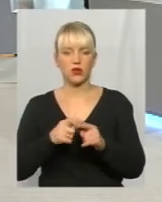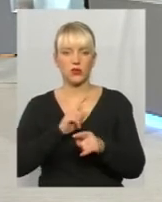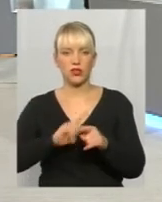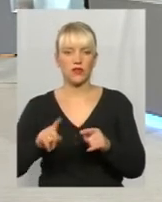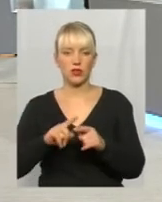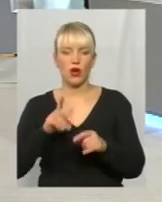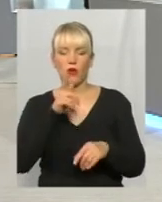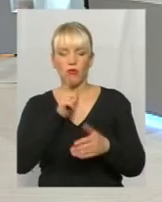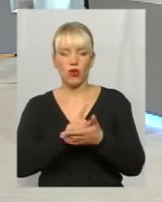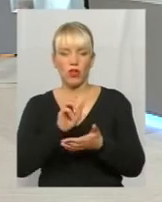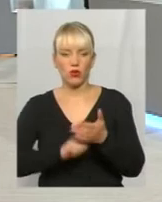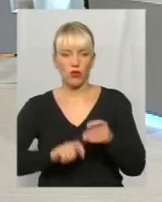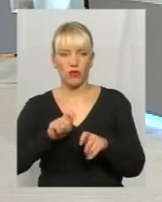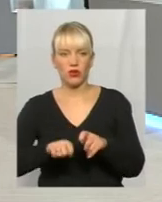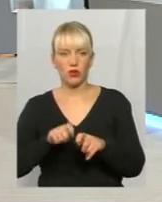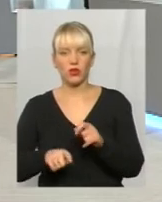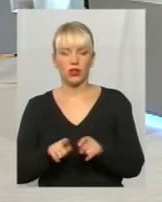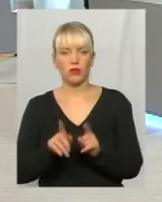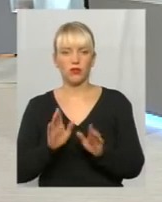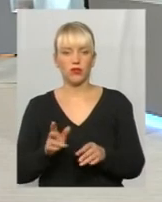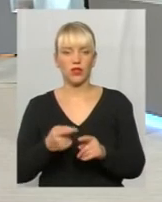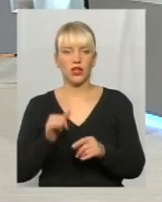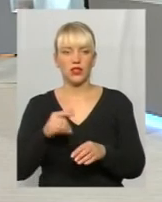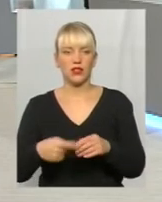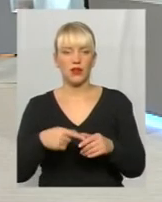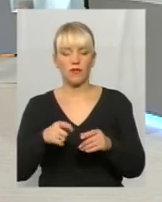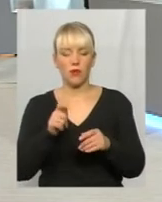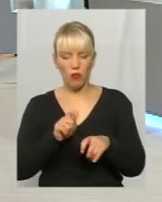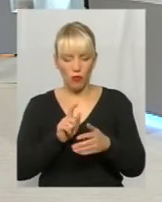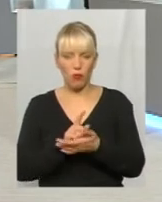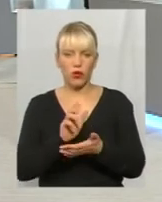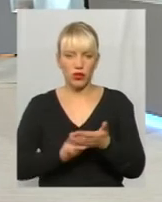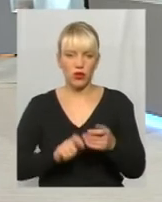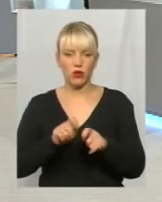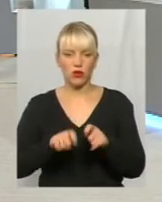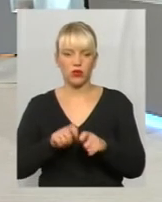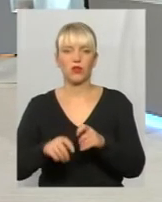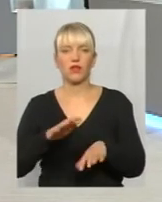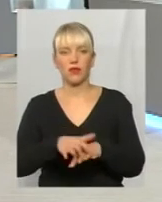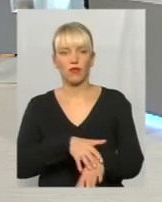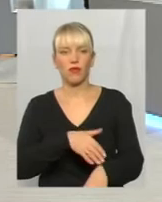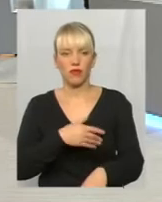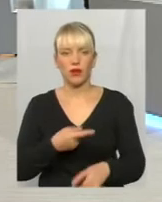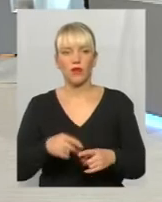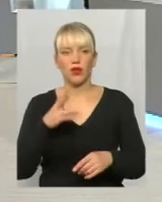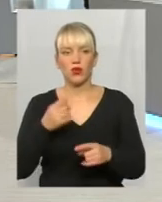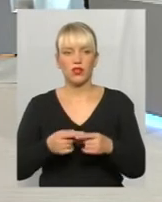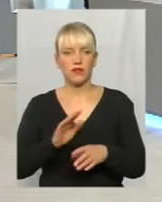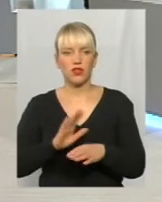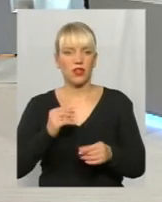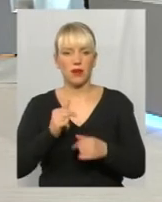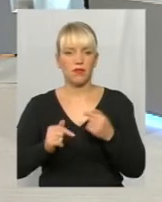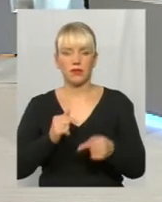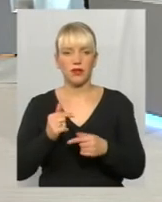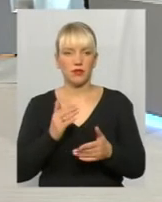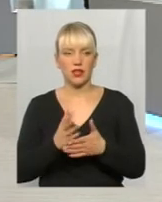контроль, податковий контроль, як був, так і залишився повільним, і підприємці роками стоять в чергу, але вони вже не підприємці. Тобто